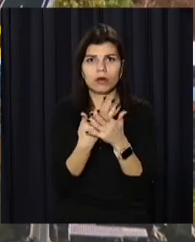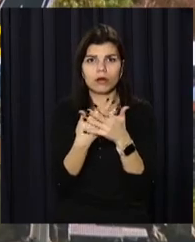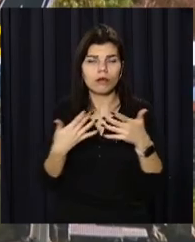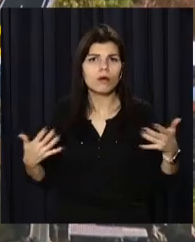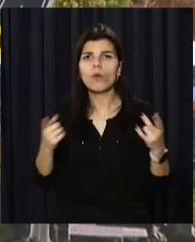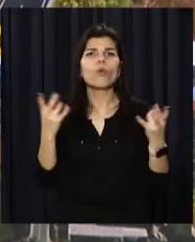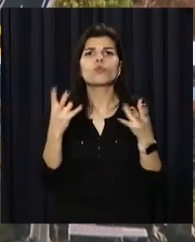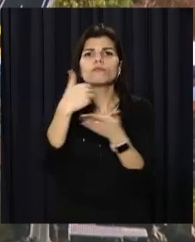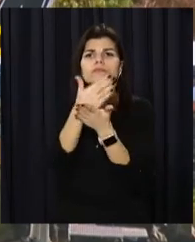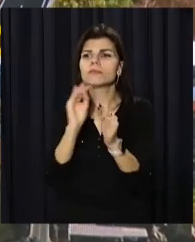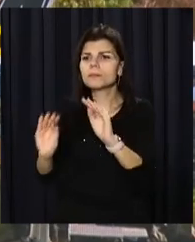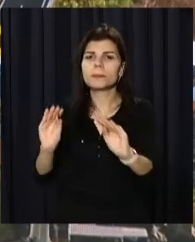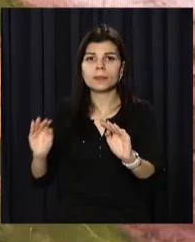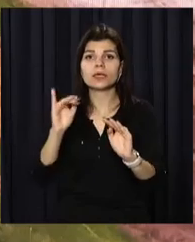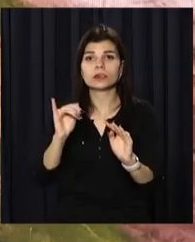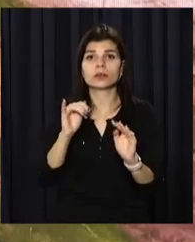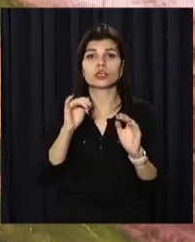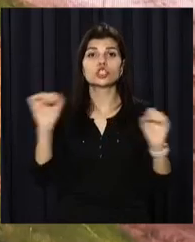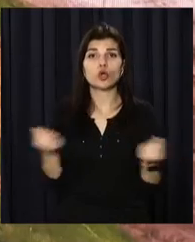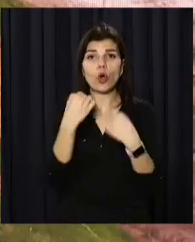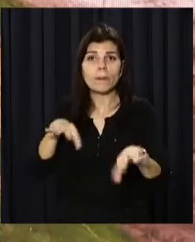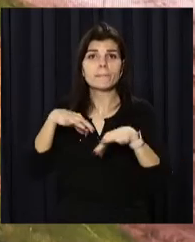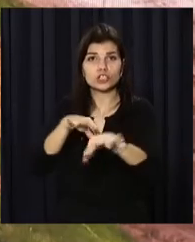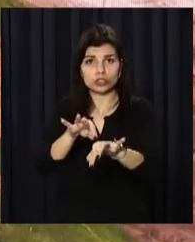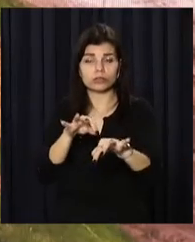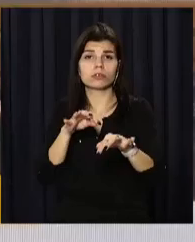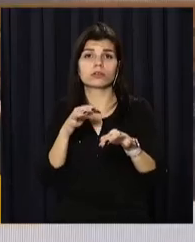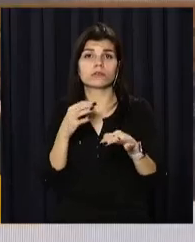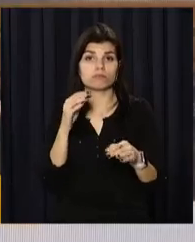обладнання та 177 машин швидкої допомоги.